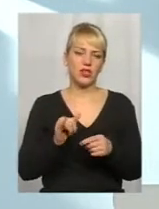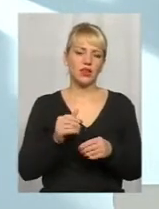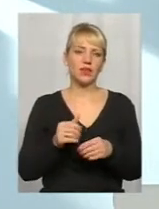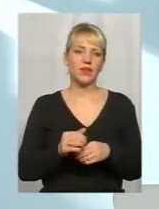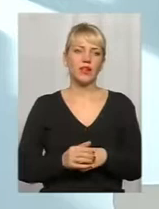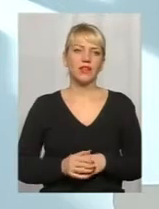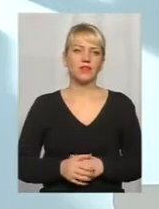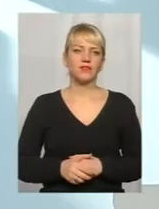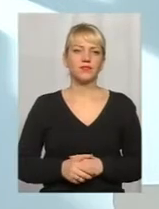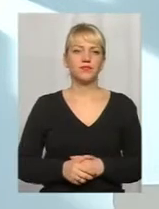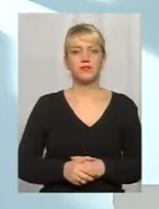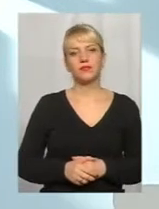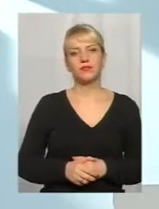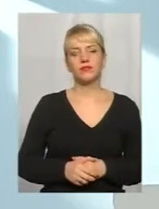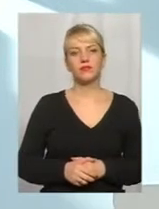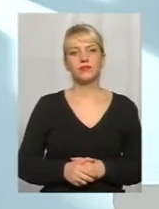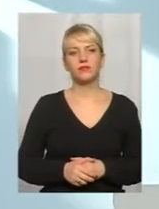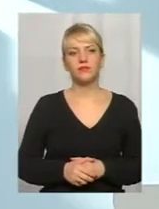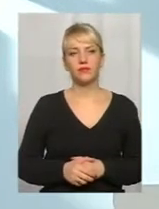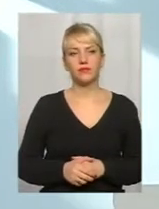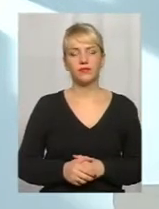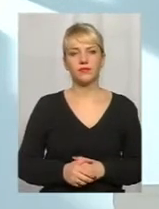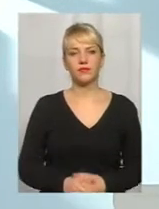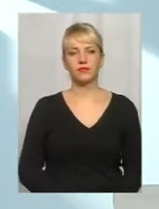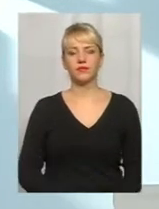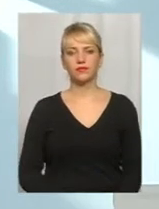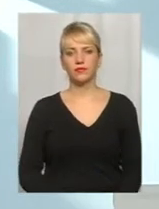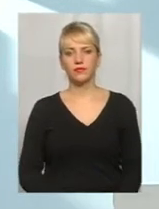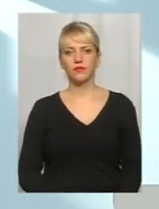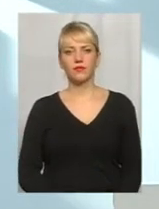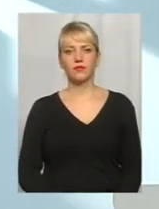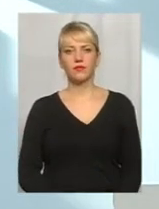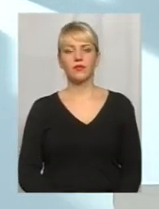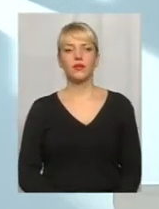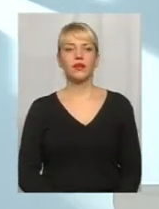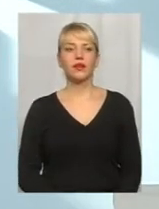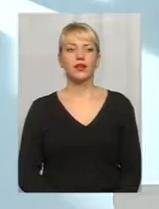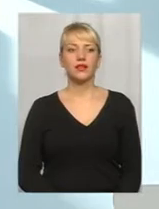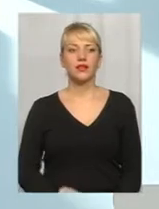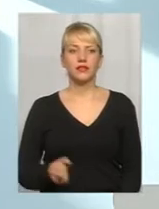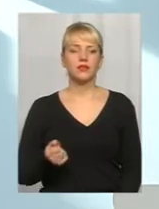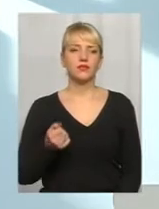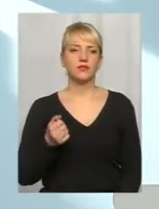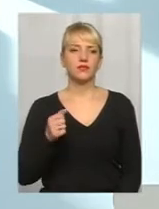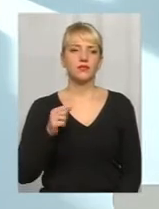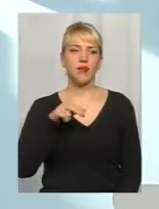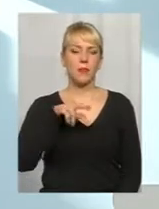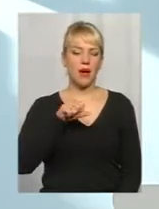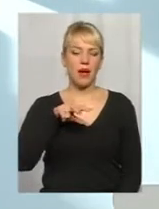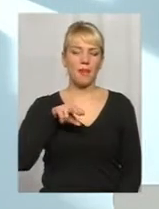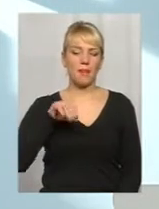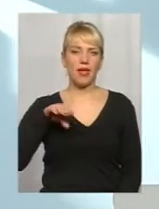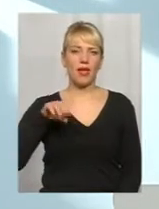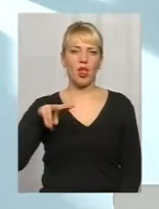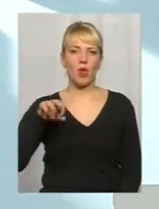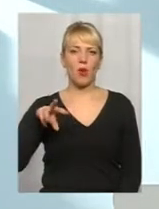щадяще. ну, і буквально, може бути, нескільки кільських кільських кільських кільських кільських кільських з папилломатозом, там, пораженням